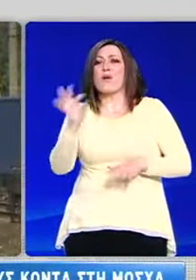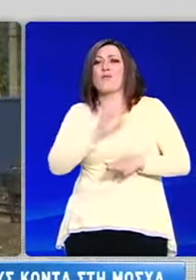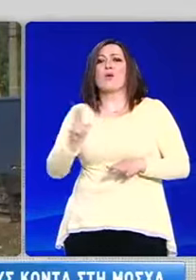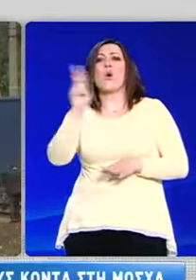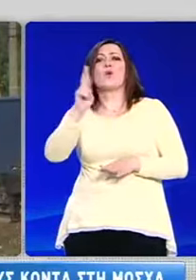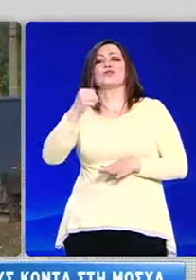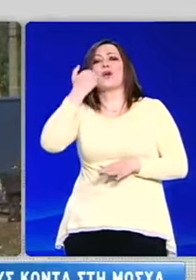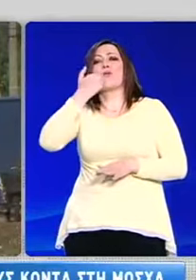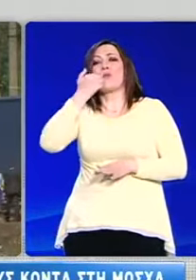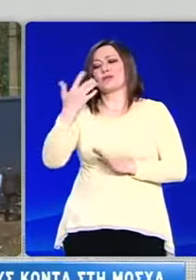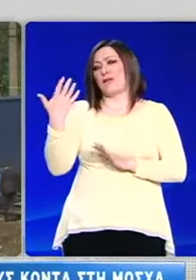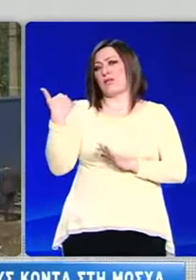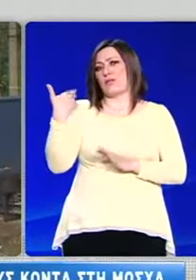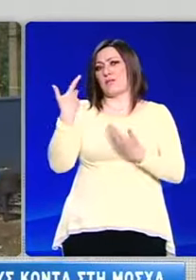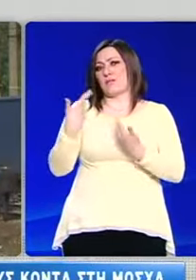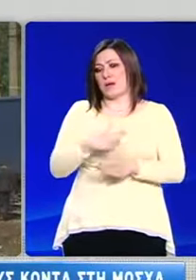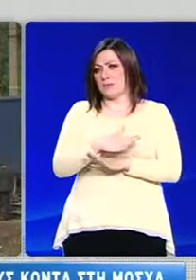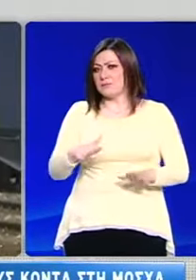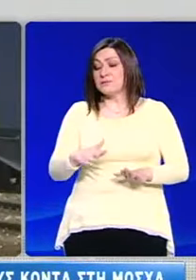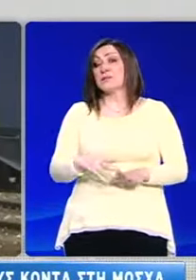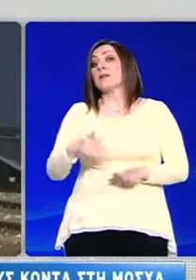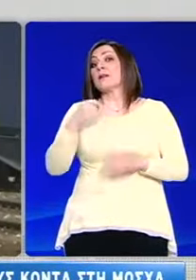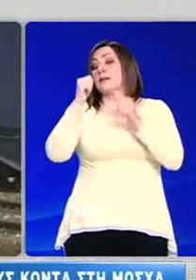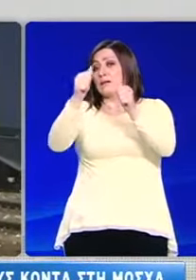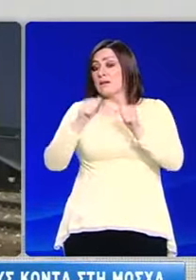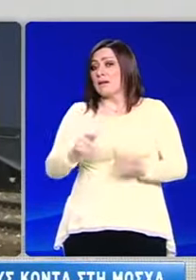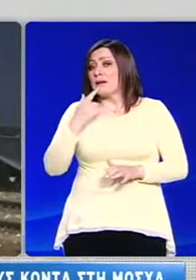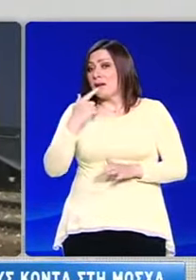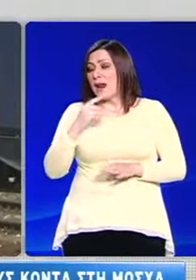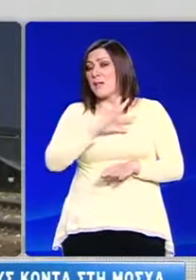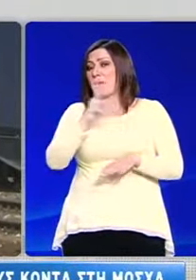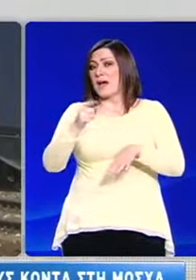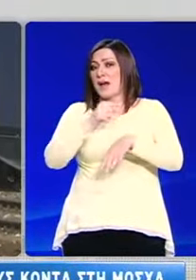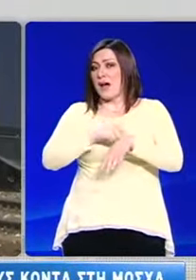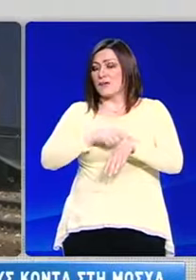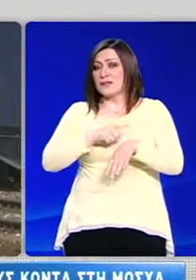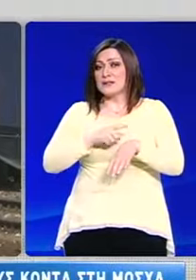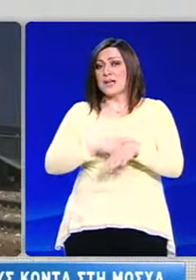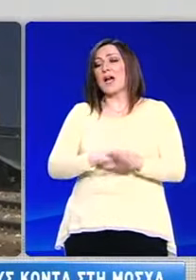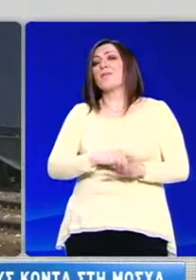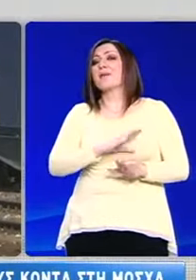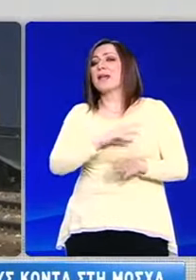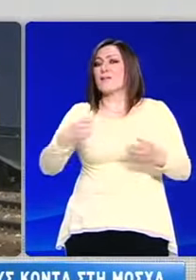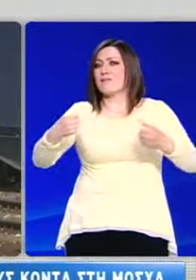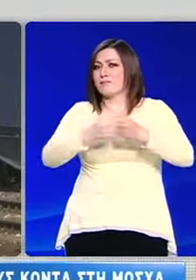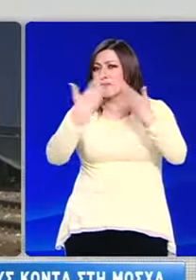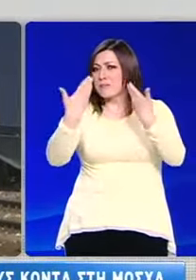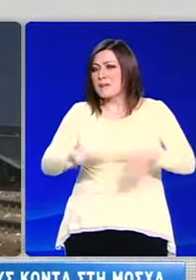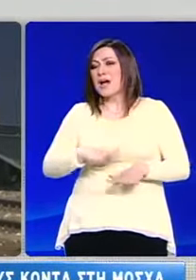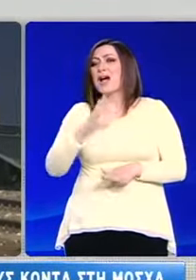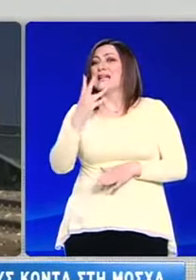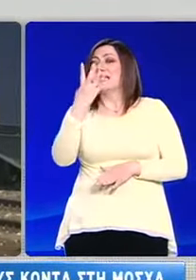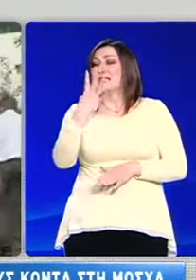όπως μεταδίδουν ρωσικά μέσα ενημέρωσης. Σύμφωνα με τον προσωρινό επίσημο απολογισμό, από τη σύγκρουση σκοτώθηκαν